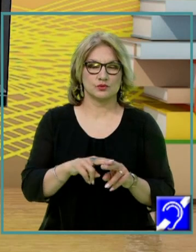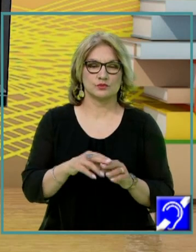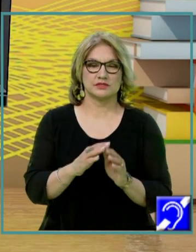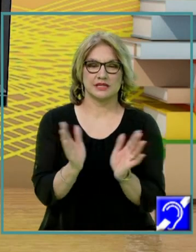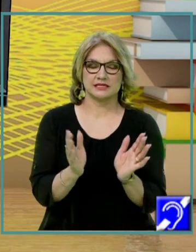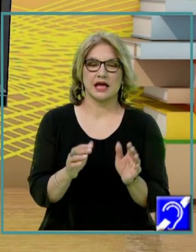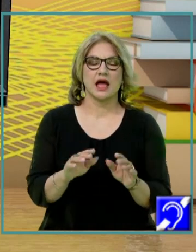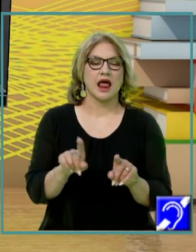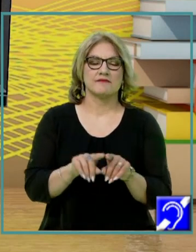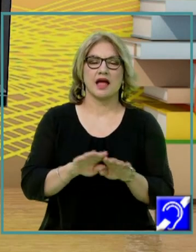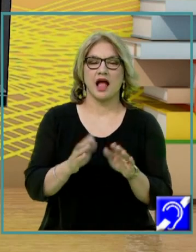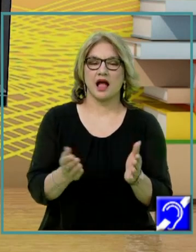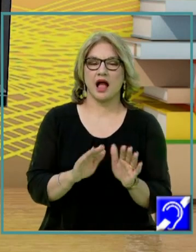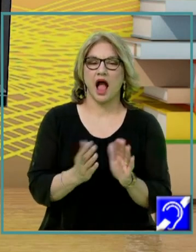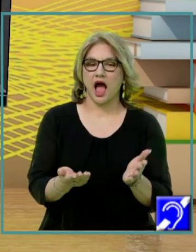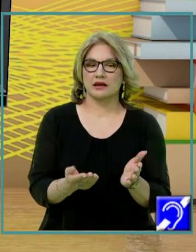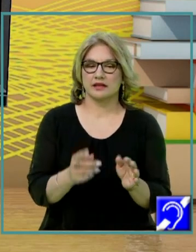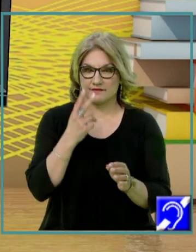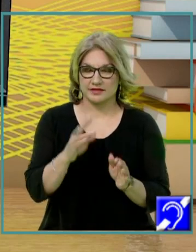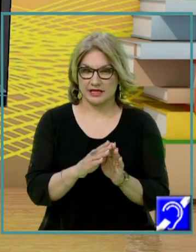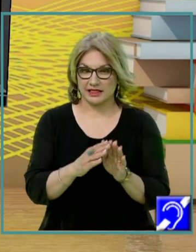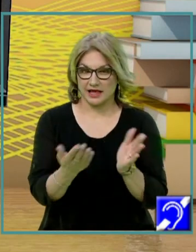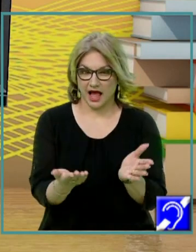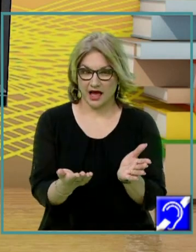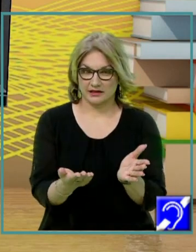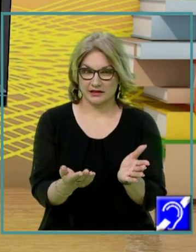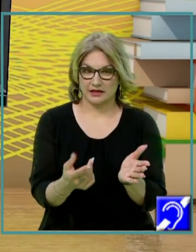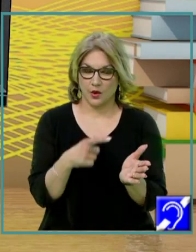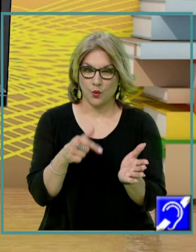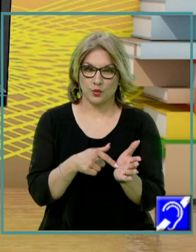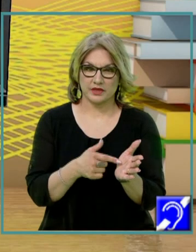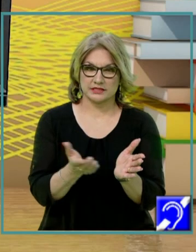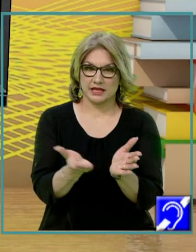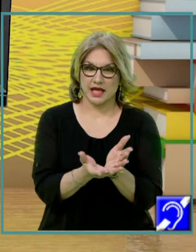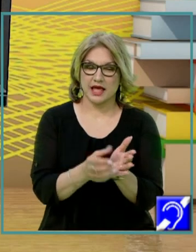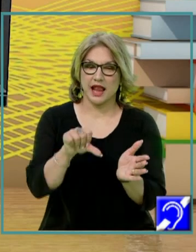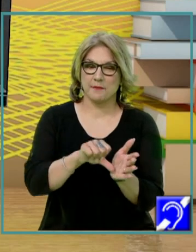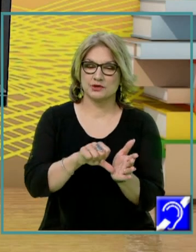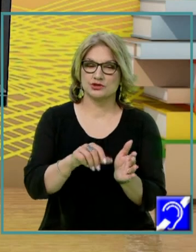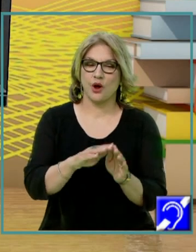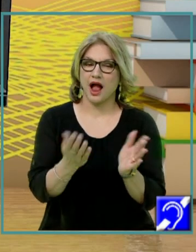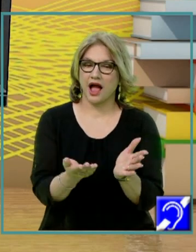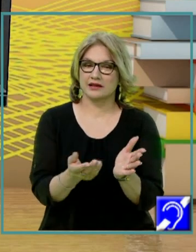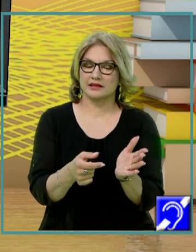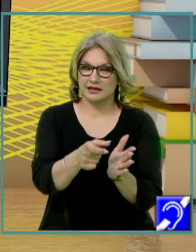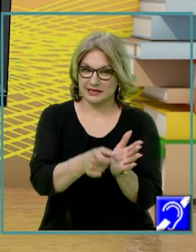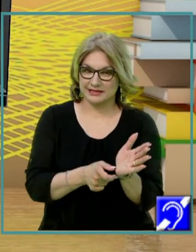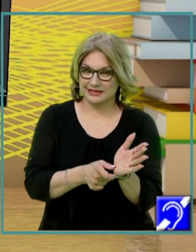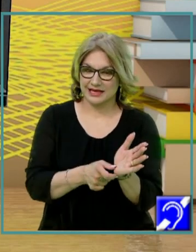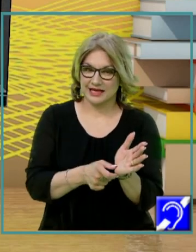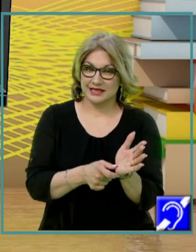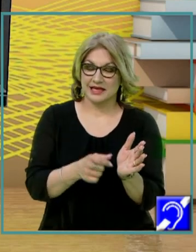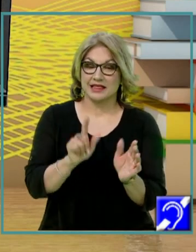cărți, când deschidem o carte, dragi copii, vă dați seama că aici undeva este cotorul și când o deschidem se formează